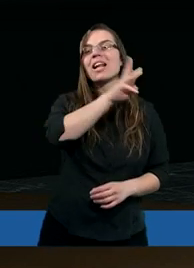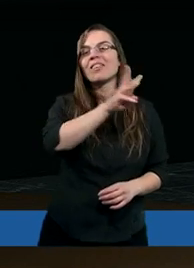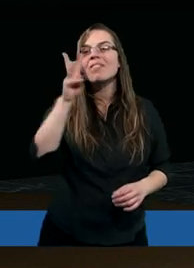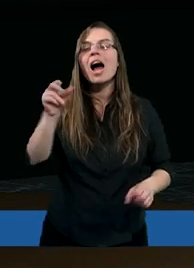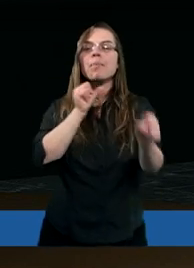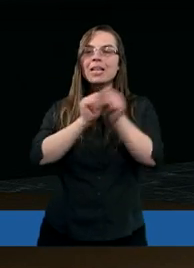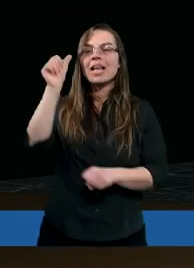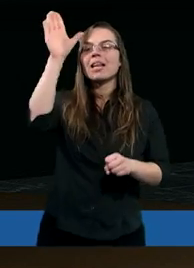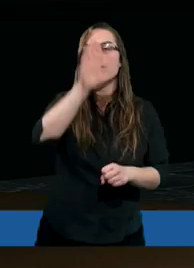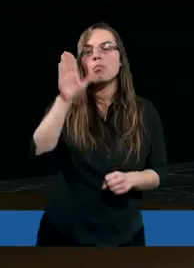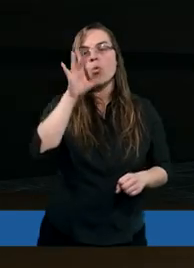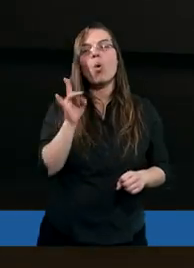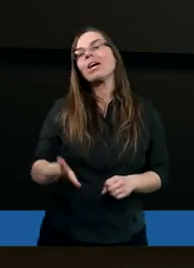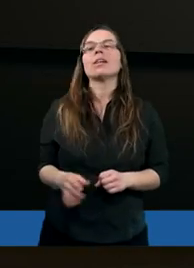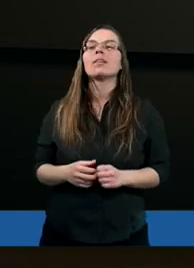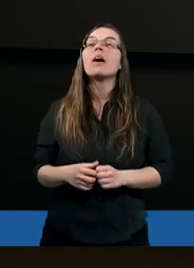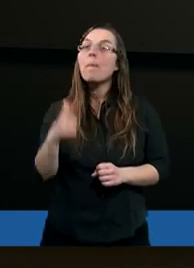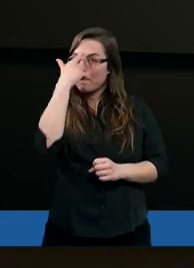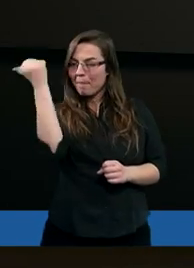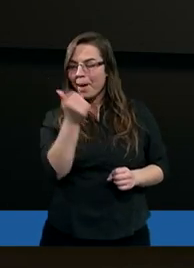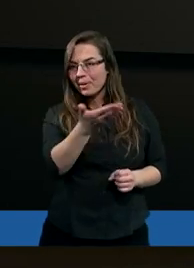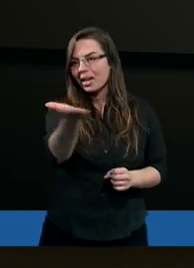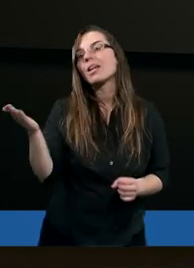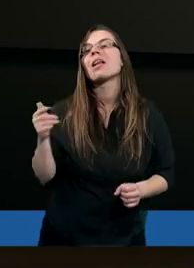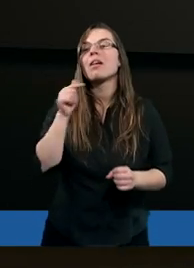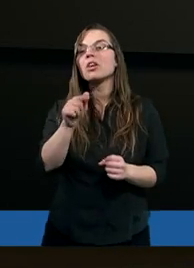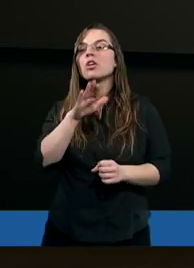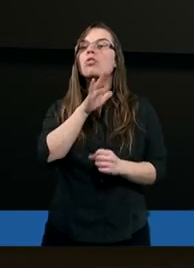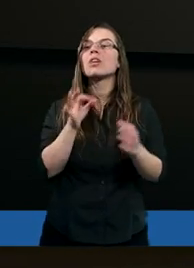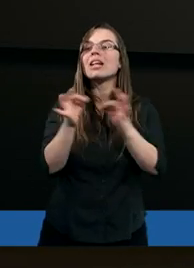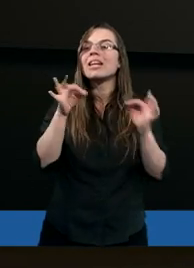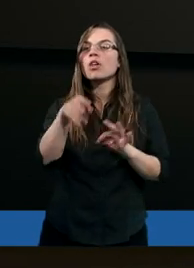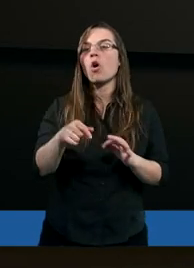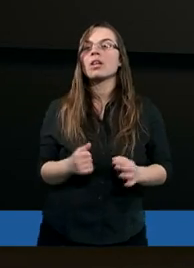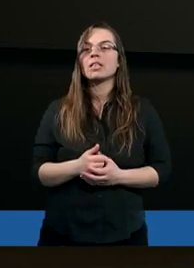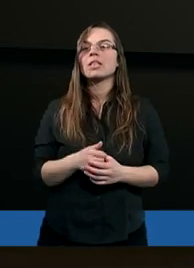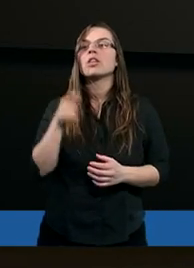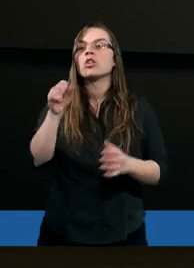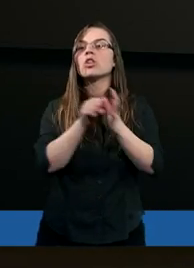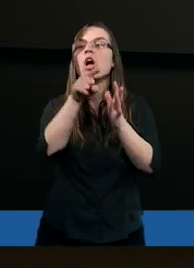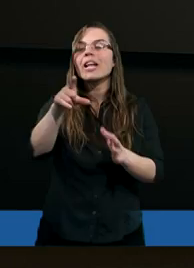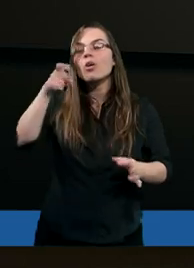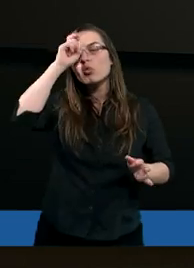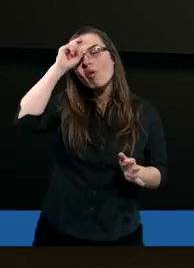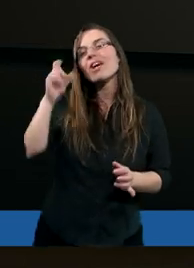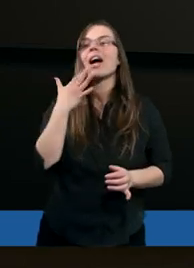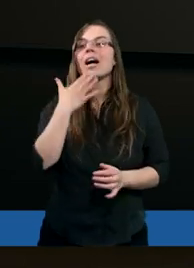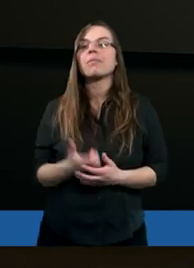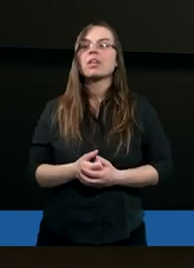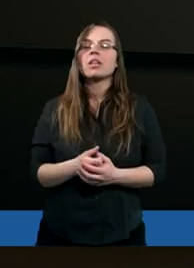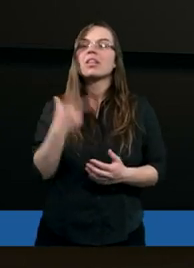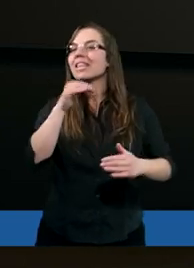że z wami jest Bóg. Pamiętacie, gdy Chrystus uzdrowił w krainie gadareńskiej tego człowieka